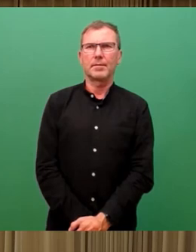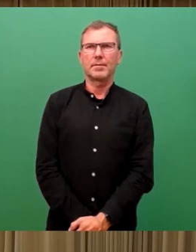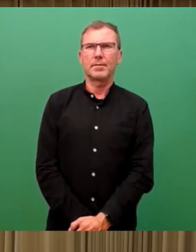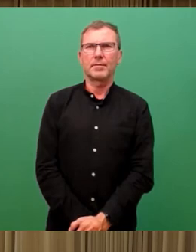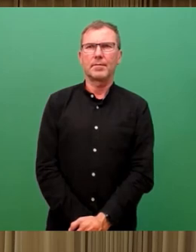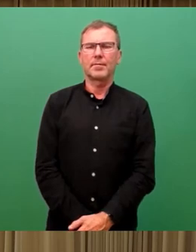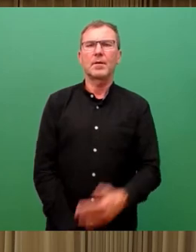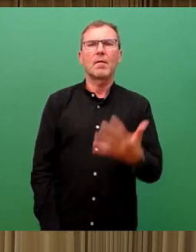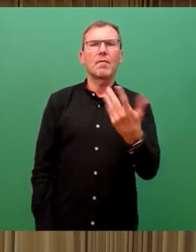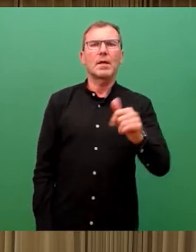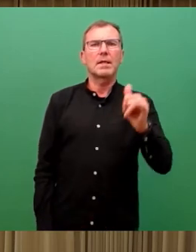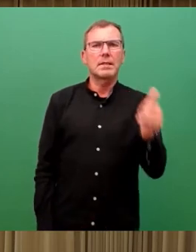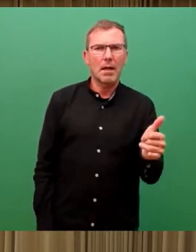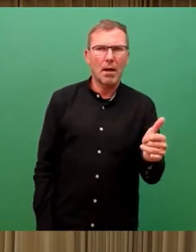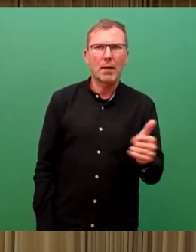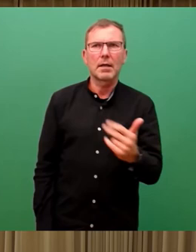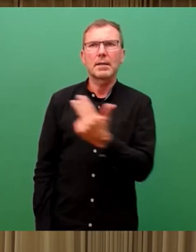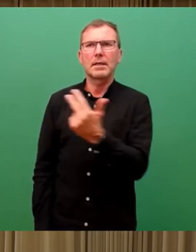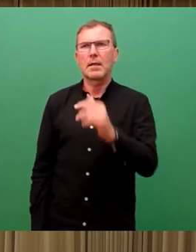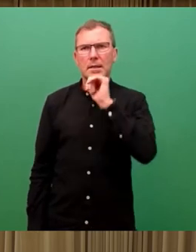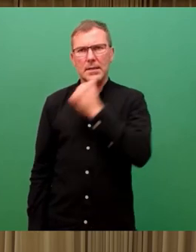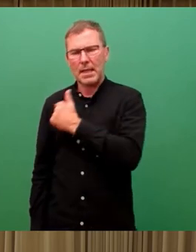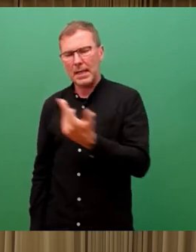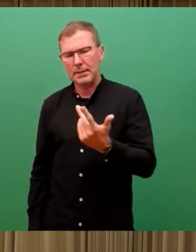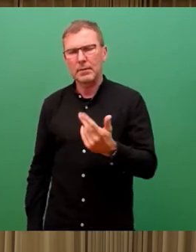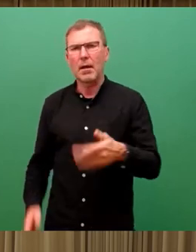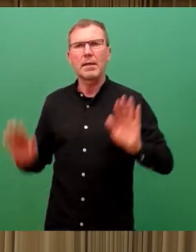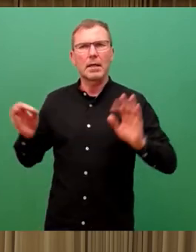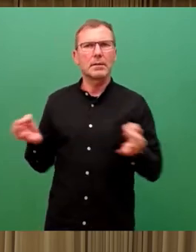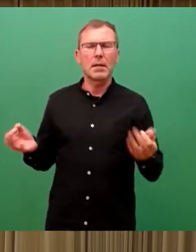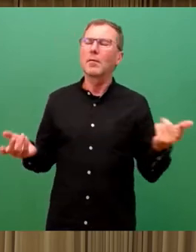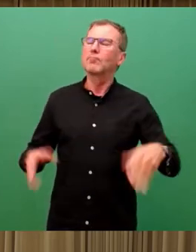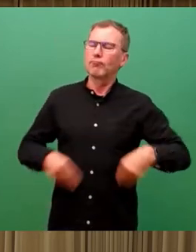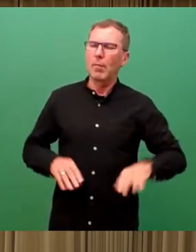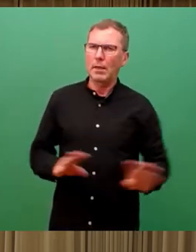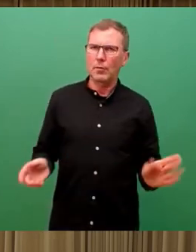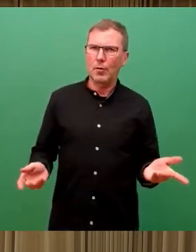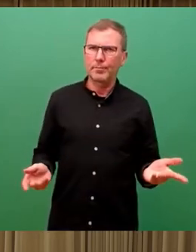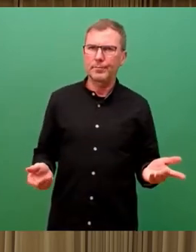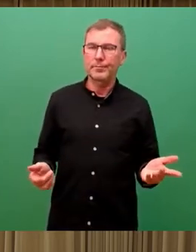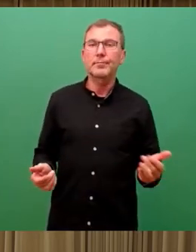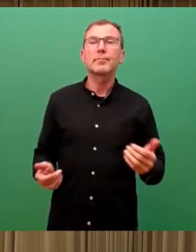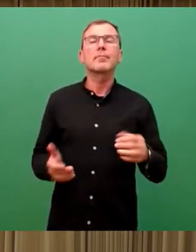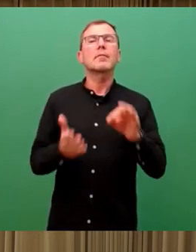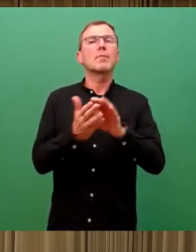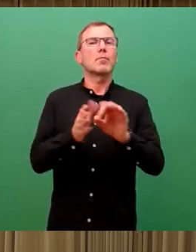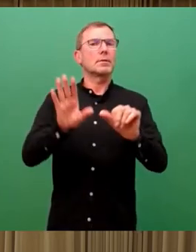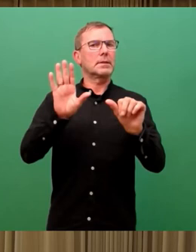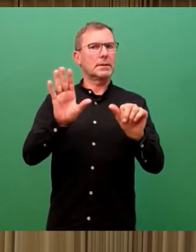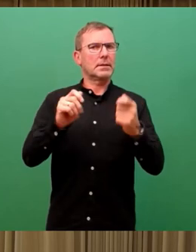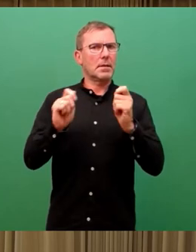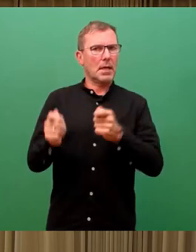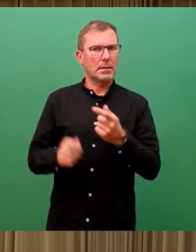35 ja stimmt, 33 nein stimmt, keine Enthaltung, wäre so angenommen. Und dann ist in Punkt sechs noch ein Antrag